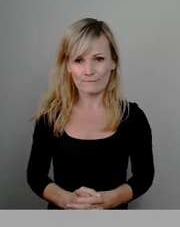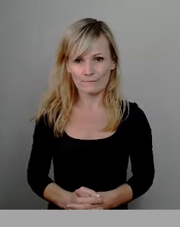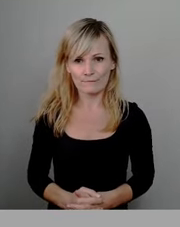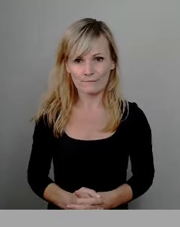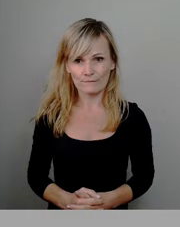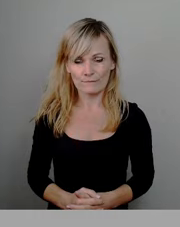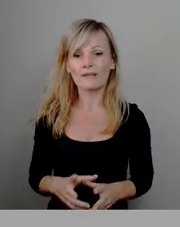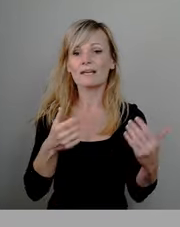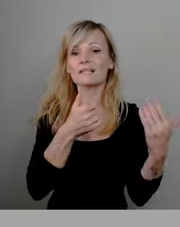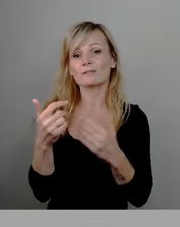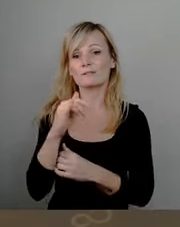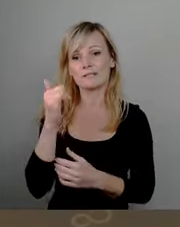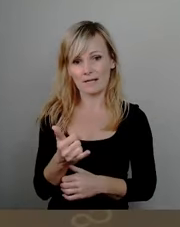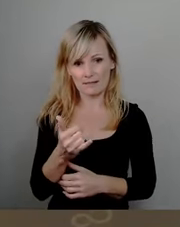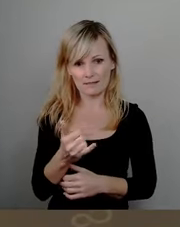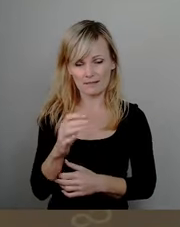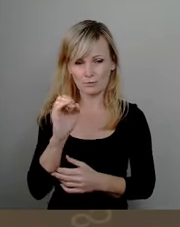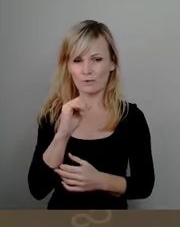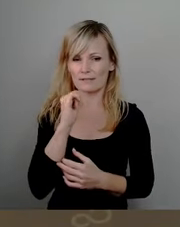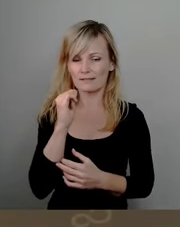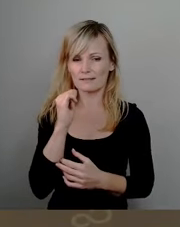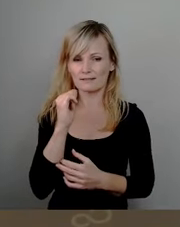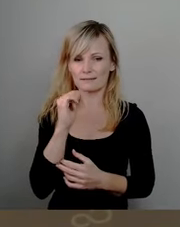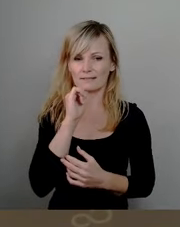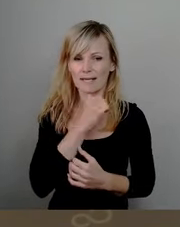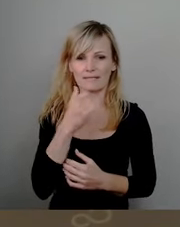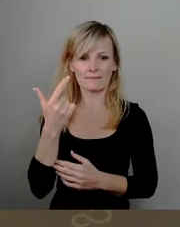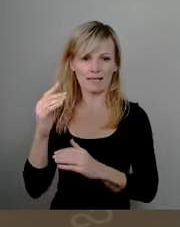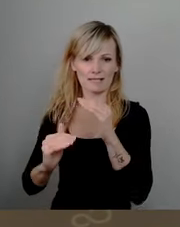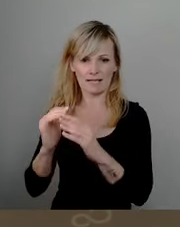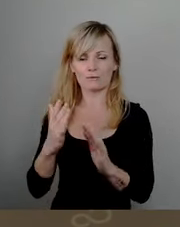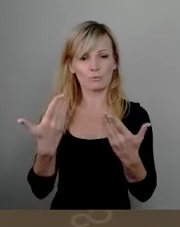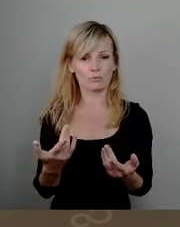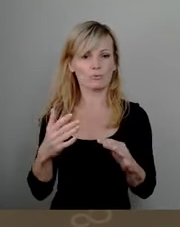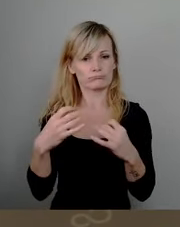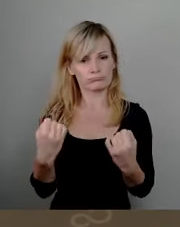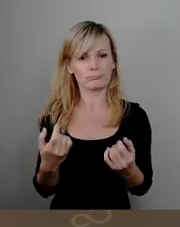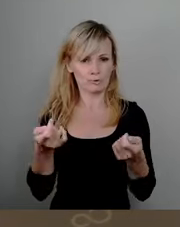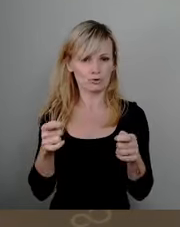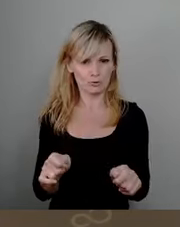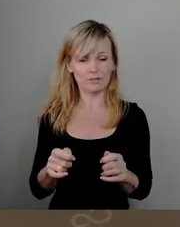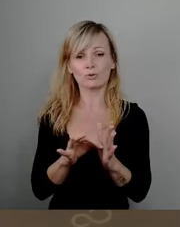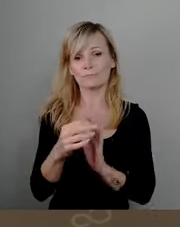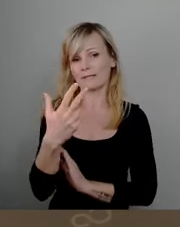66 Ja, 0, 9, 2 Enthaltungen ebenfalls so mehrheitlich beschlossen. Wir